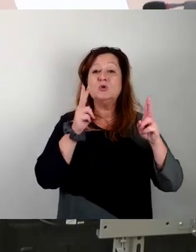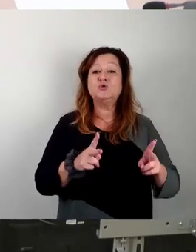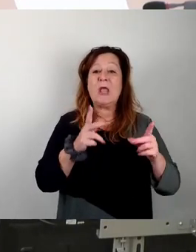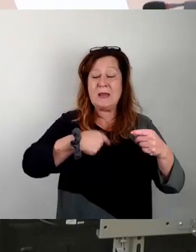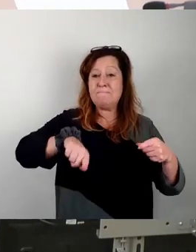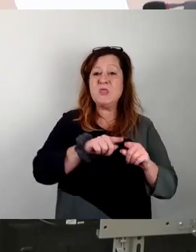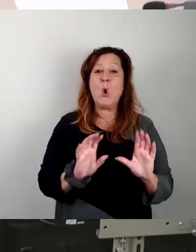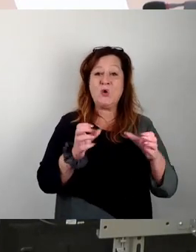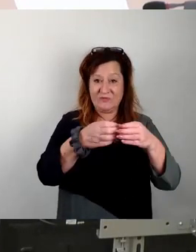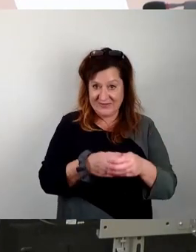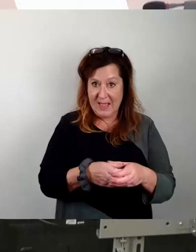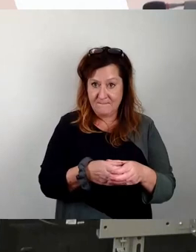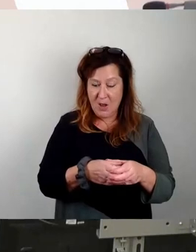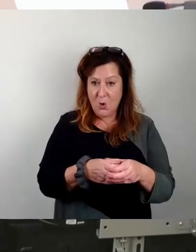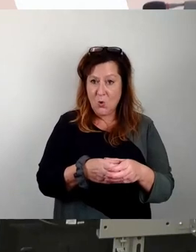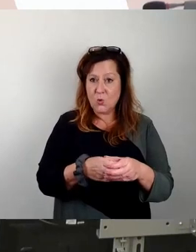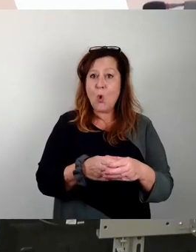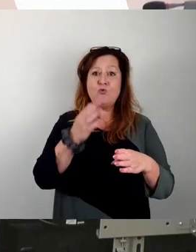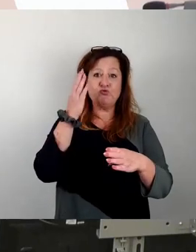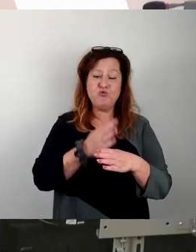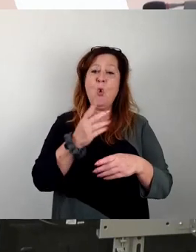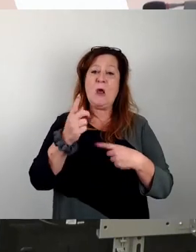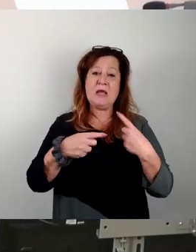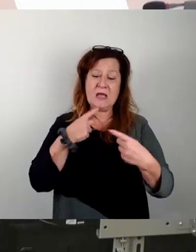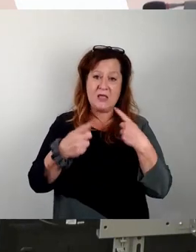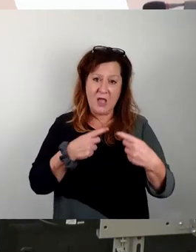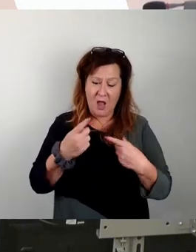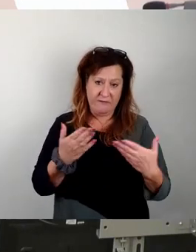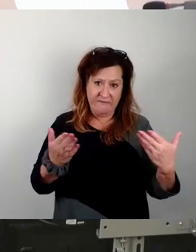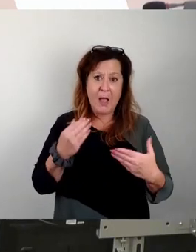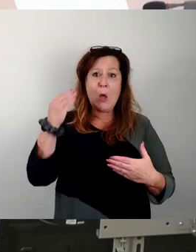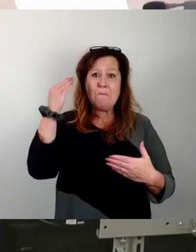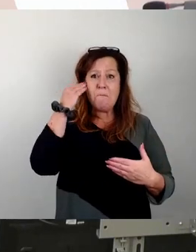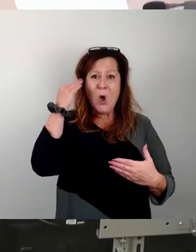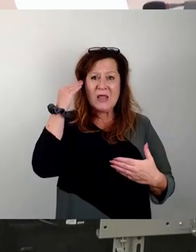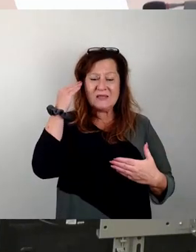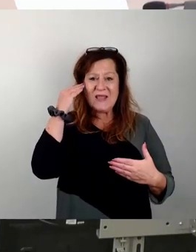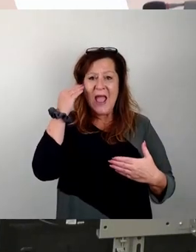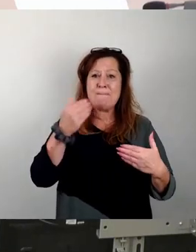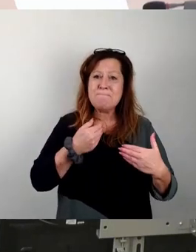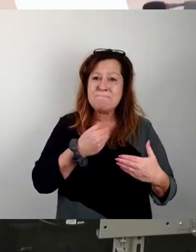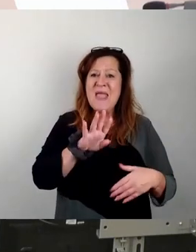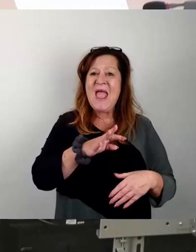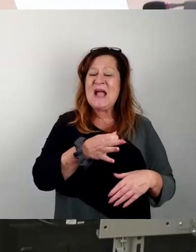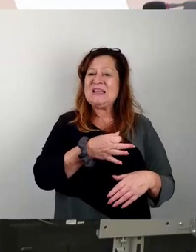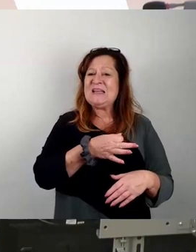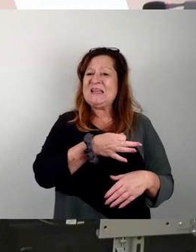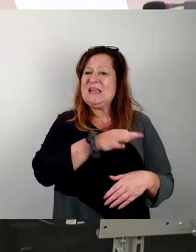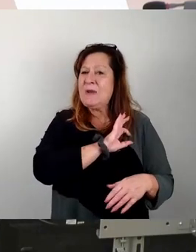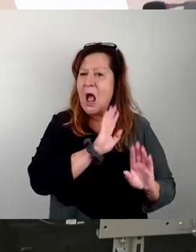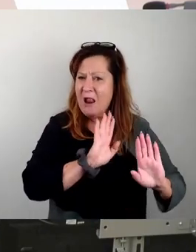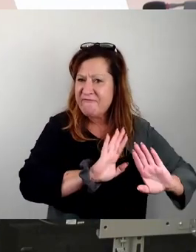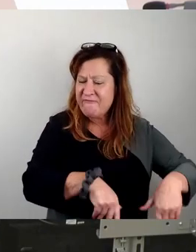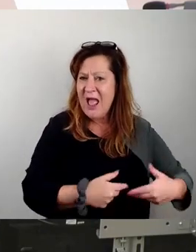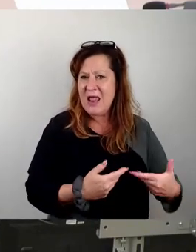zu den mobilen Raumeinheiten berichtet, keine höhere Kriminalität im Umfeld oder in